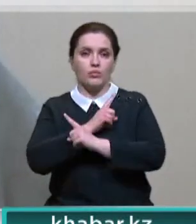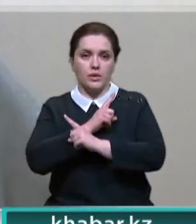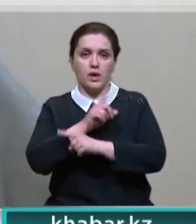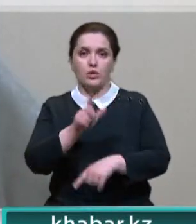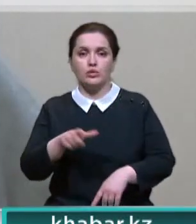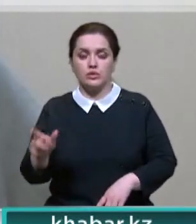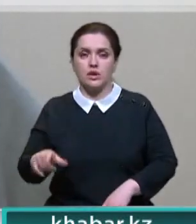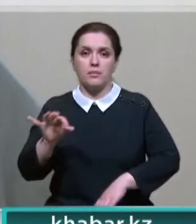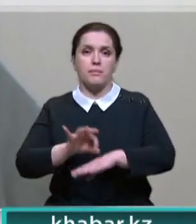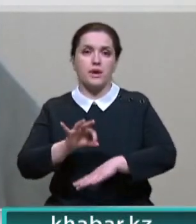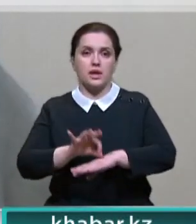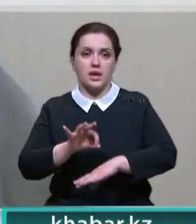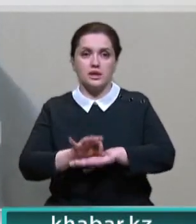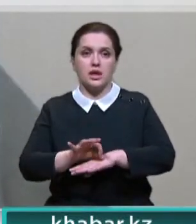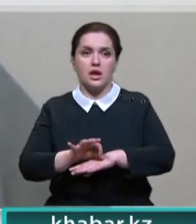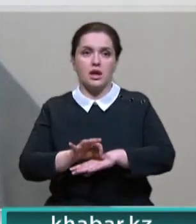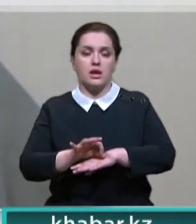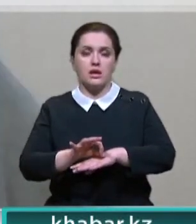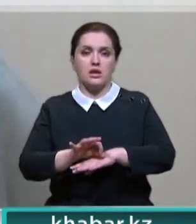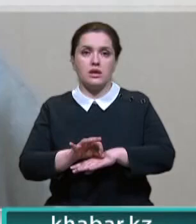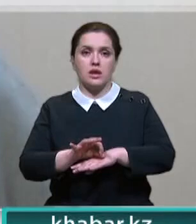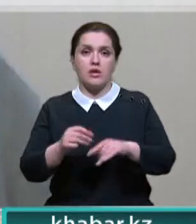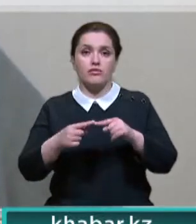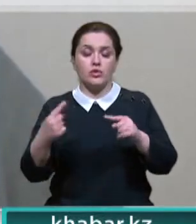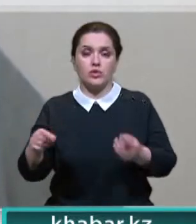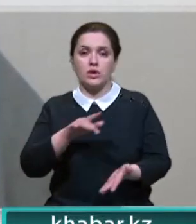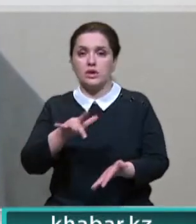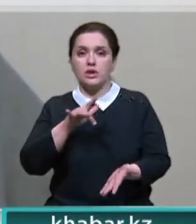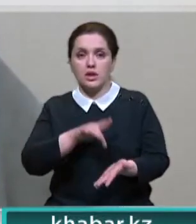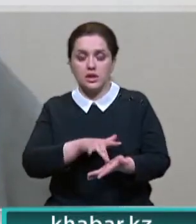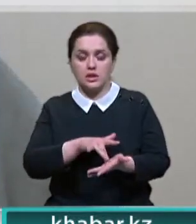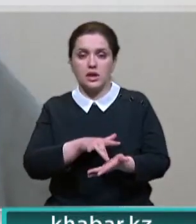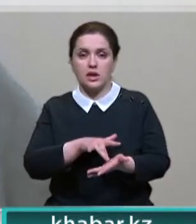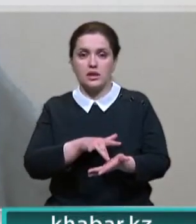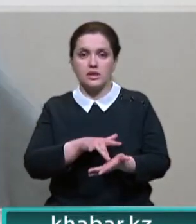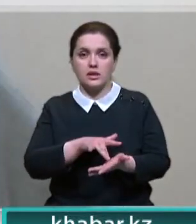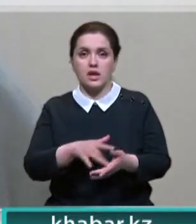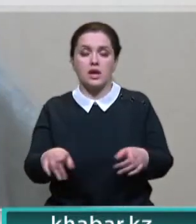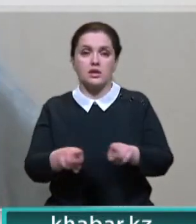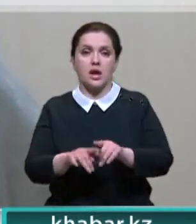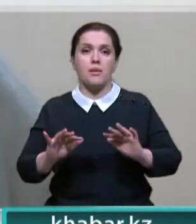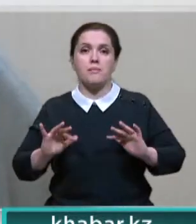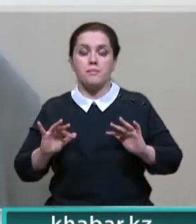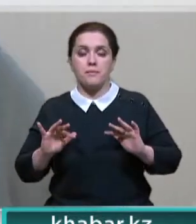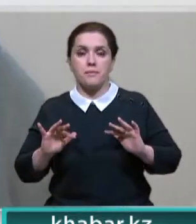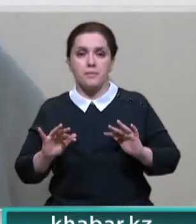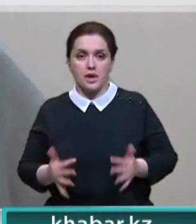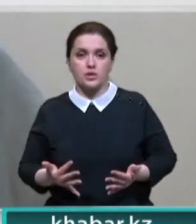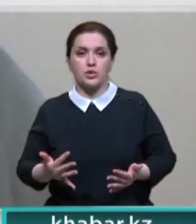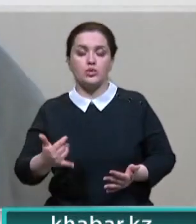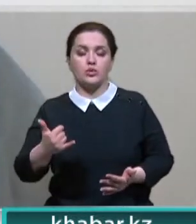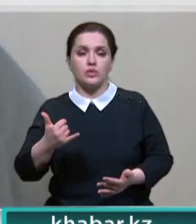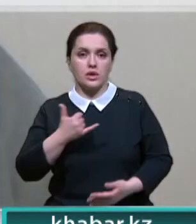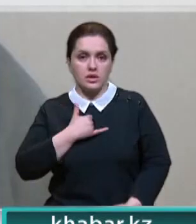люди болеют. Я же даже не буду говорить, что о других штатах, это так же происходит и в нашем штате.